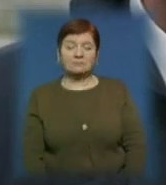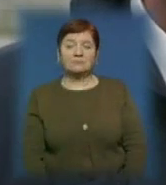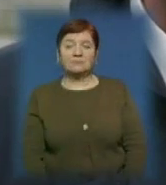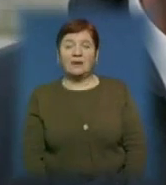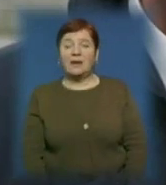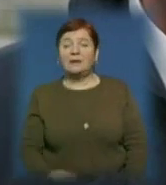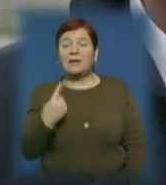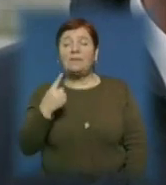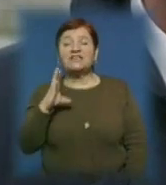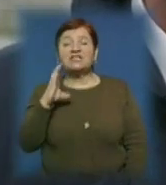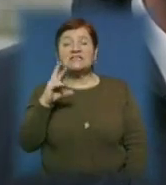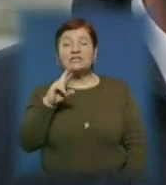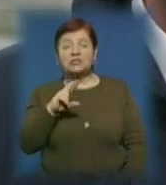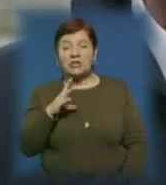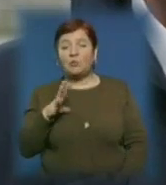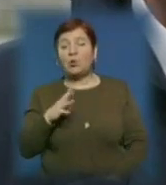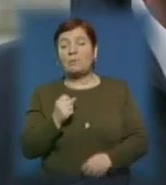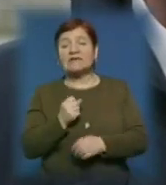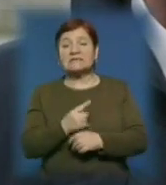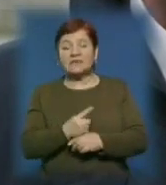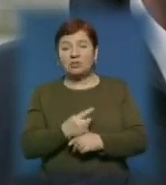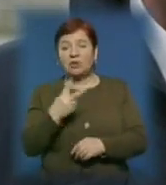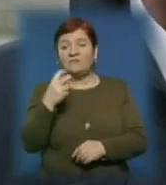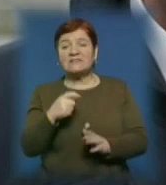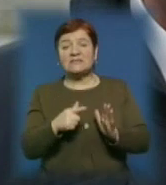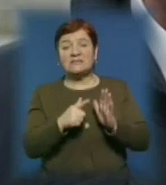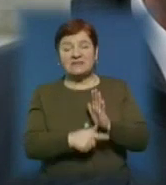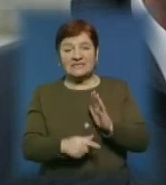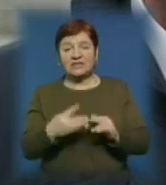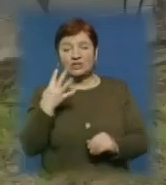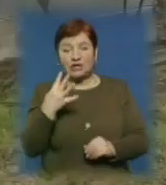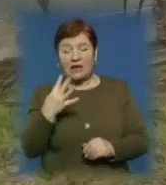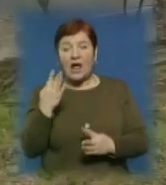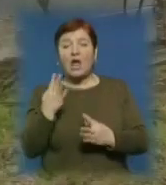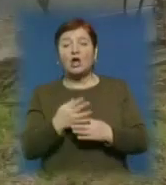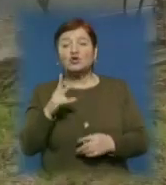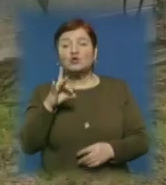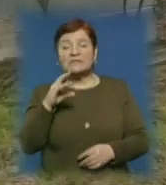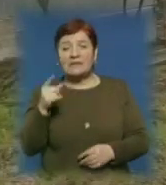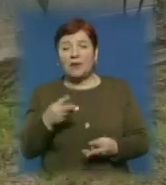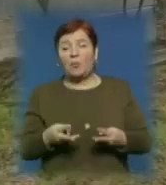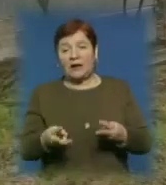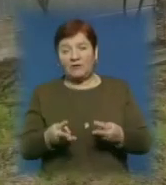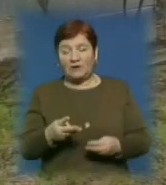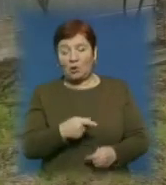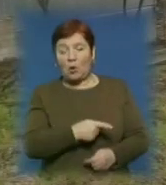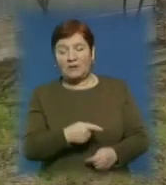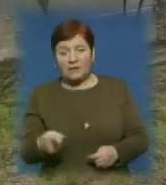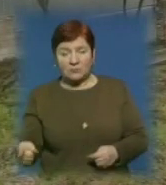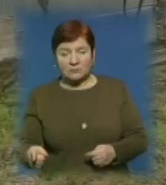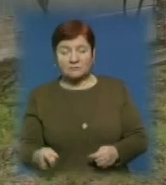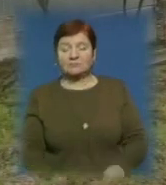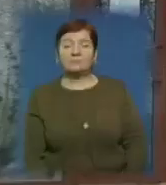Станом на 1 січня було призначено 274 субсидії на опалювальний період 13-14 років.